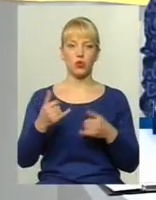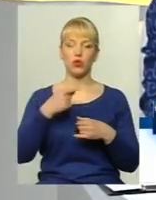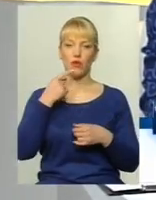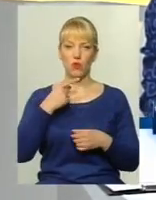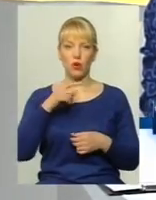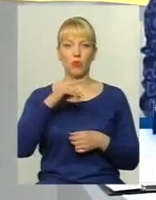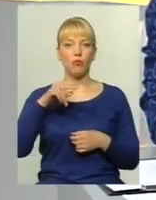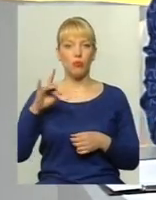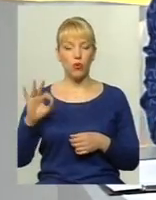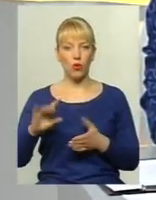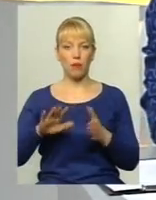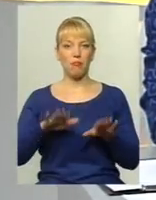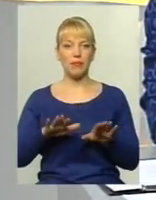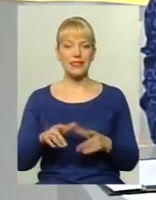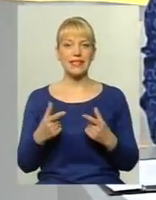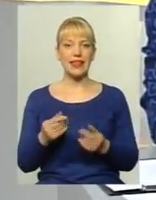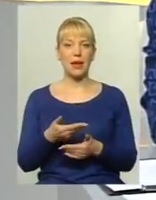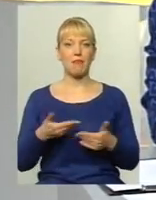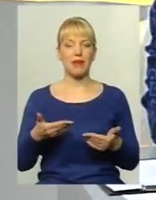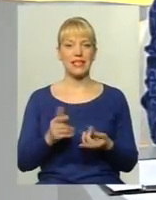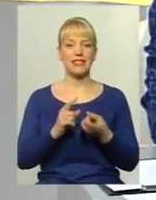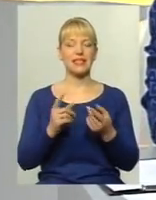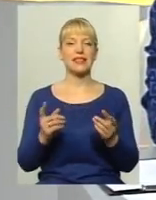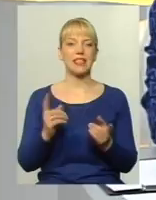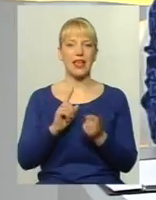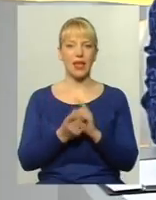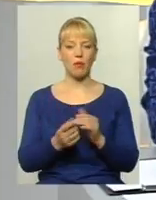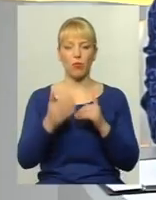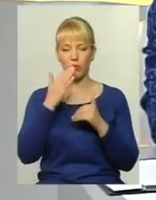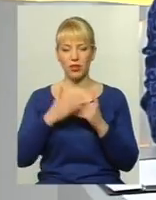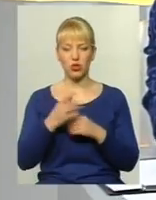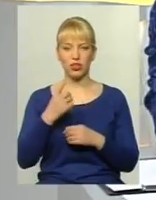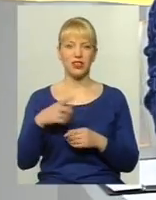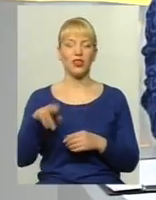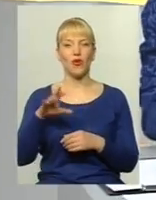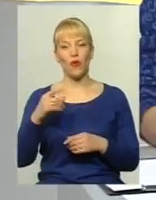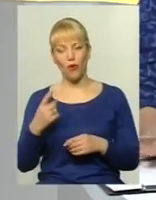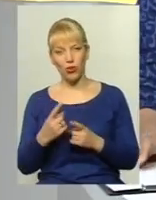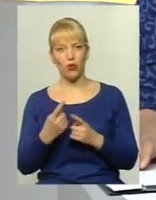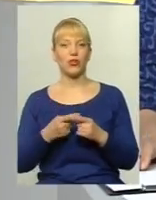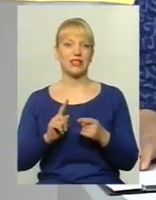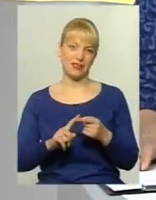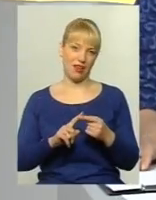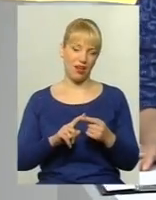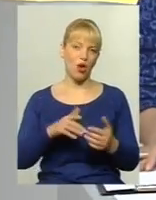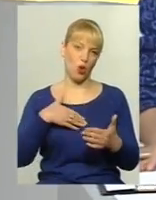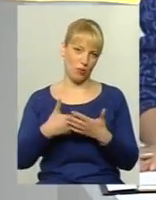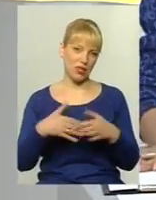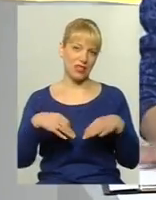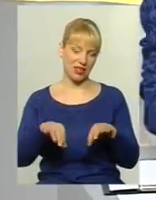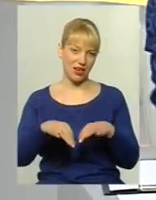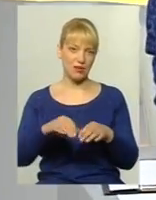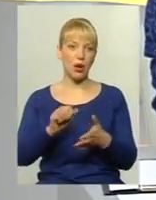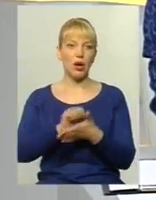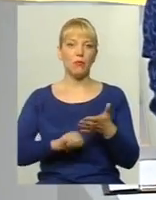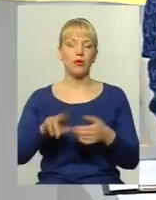місце, де ми стаємо ближче один до одного про громадський транспорт Приводом для